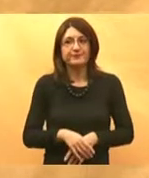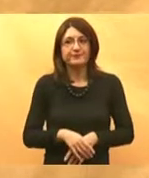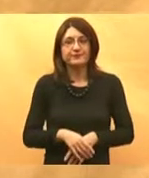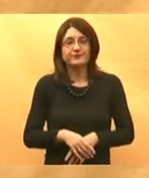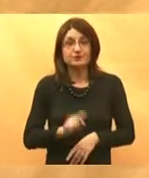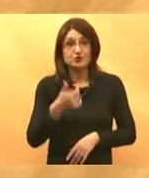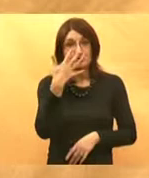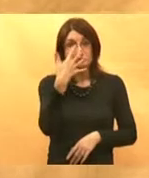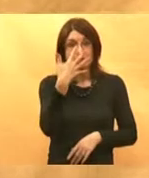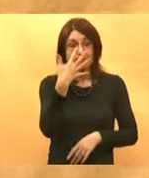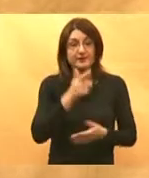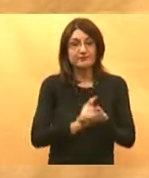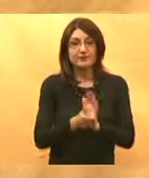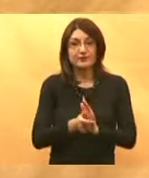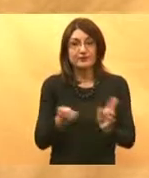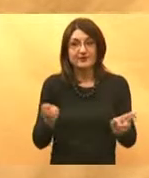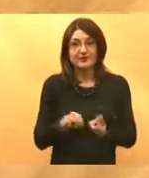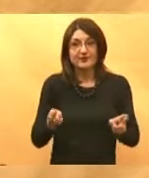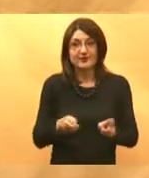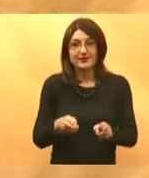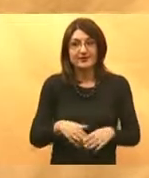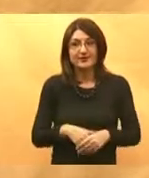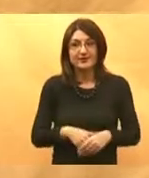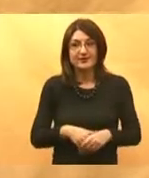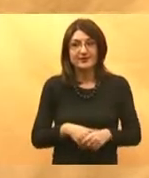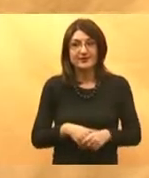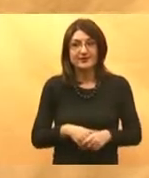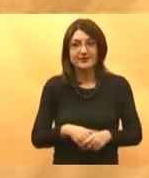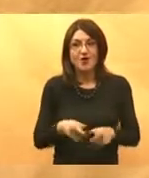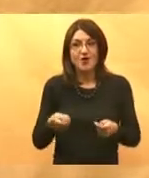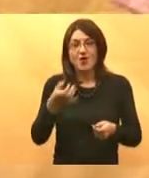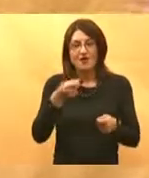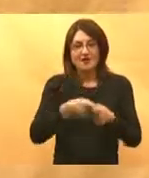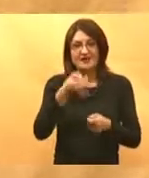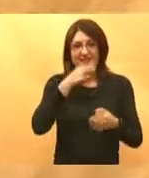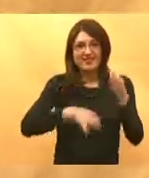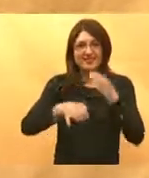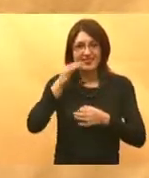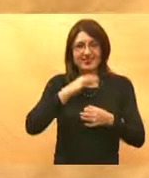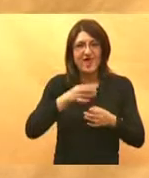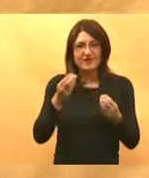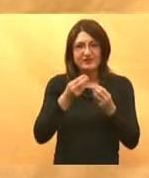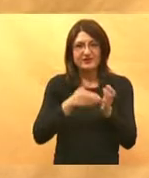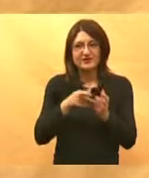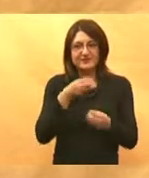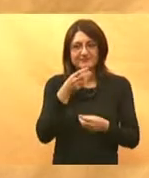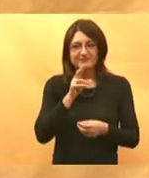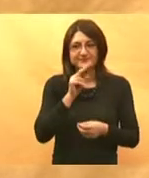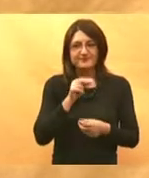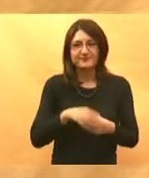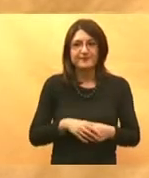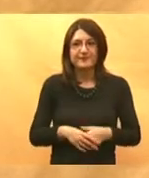do kraja odlično onda moramo onaj problem za refundaciju ljekova pa upravo ja ljeko čekam svi